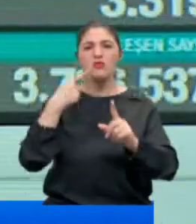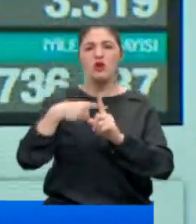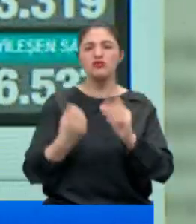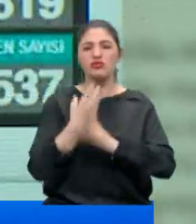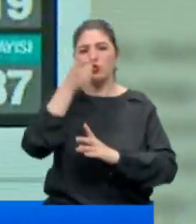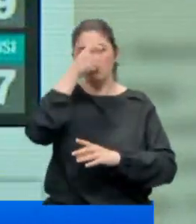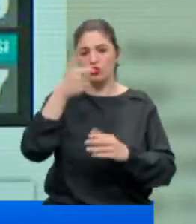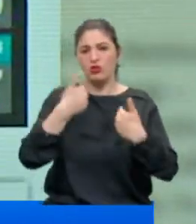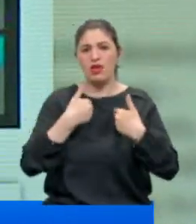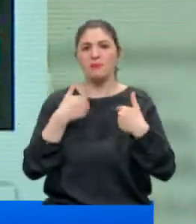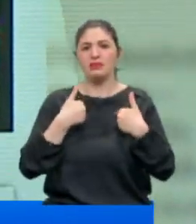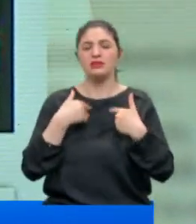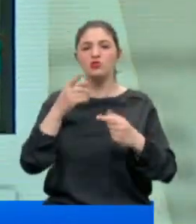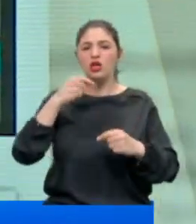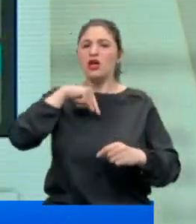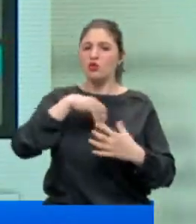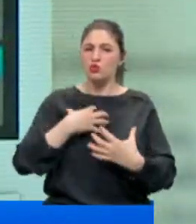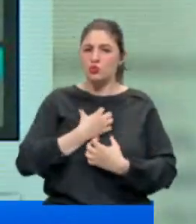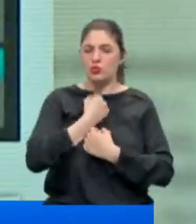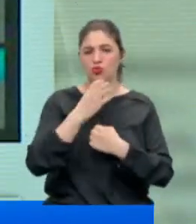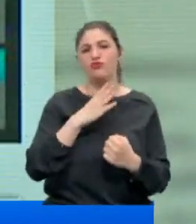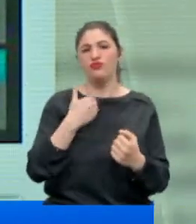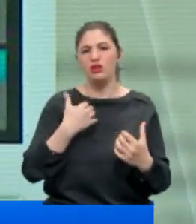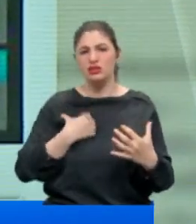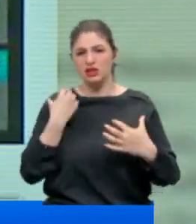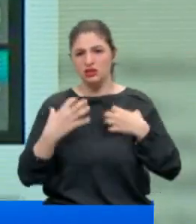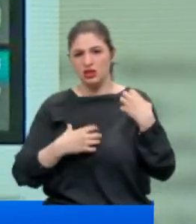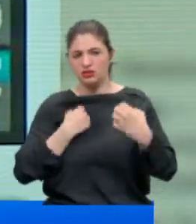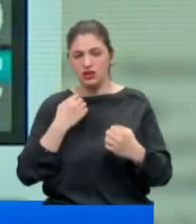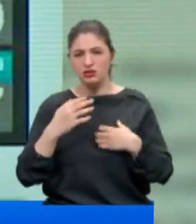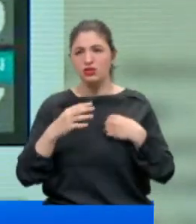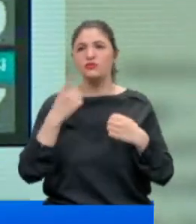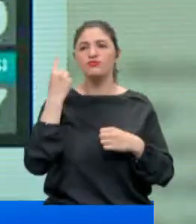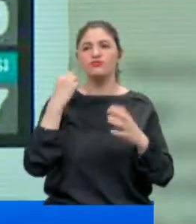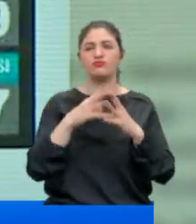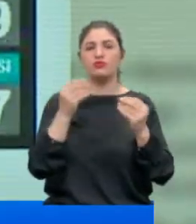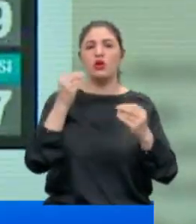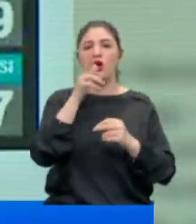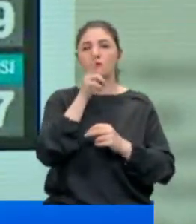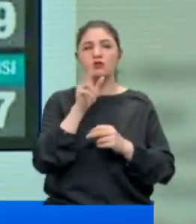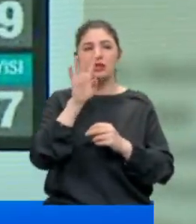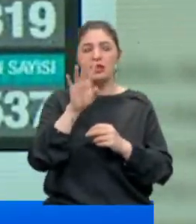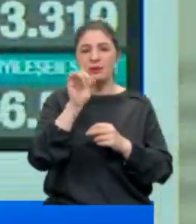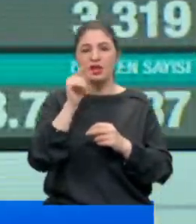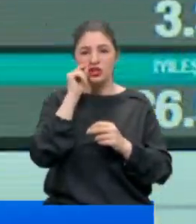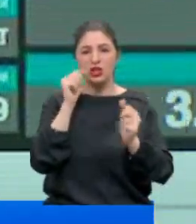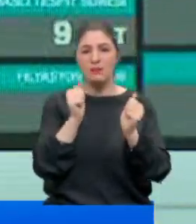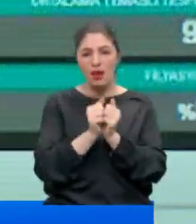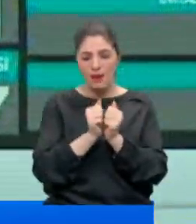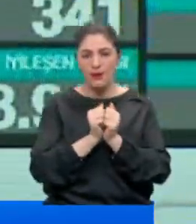birisiyiz. Bundan derin olarak üzüntü içindeyiz, kaygılıyız. Dün yaşamını yitiren 341 kişiyle,